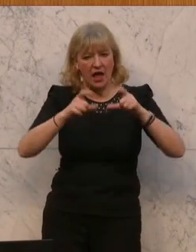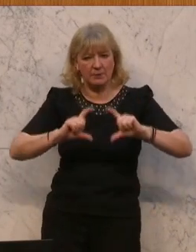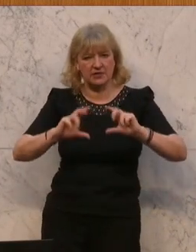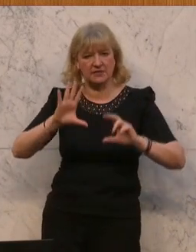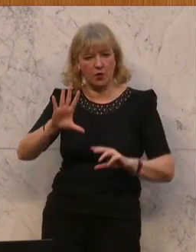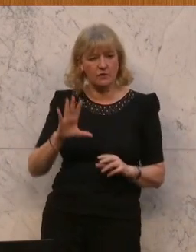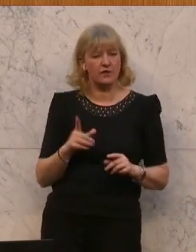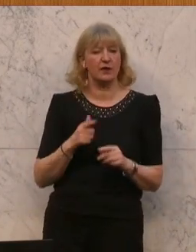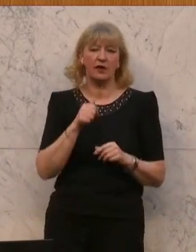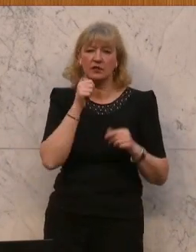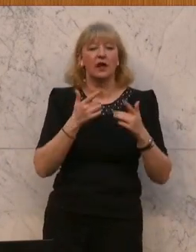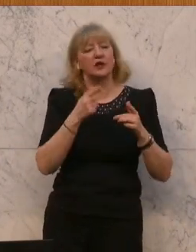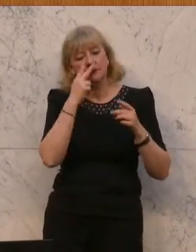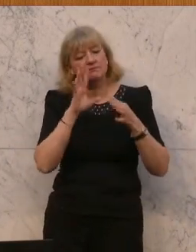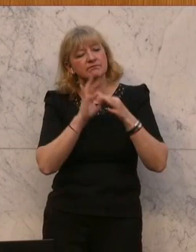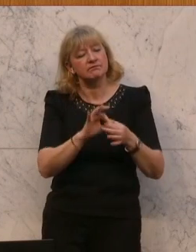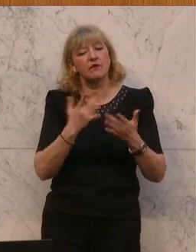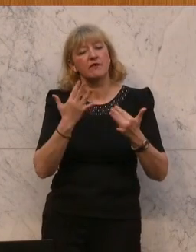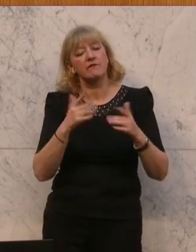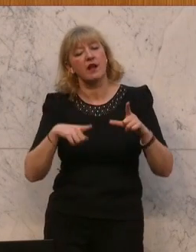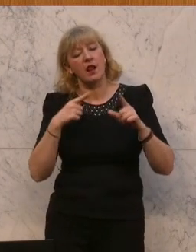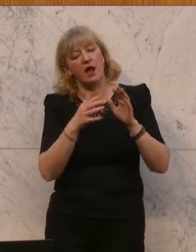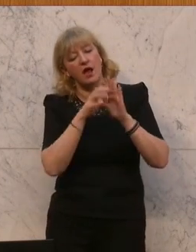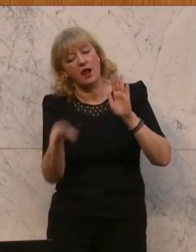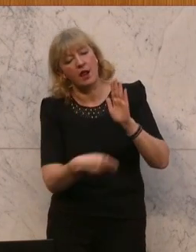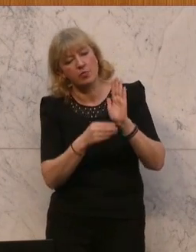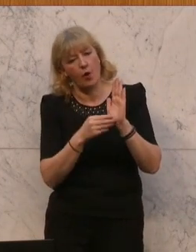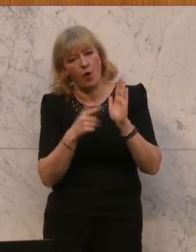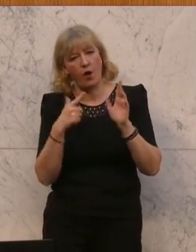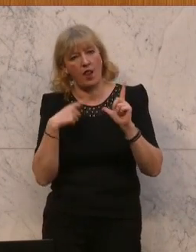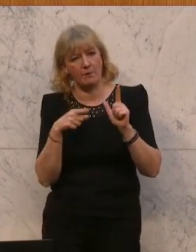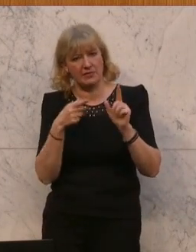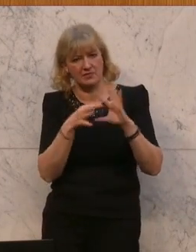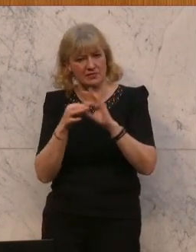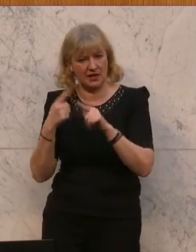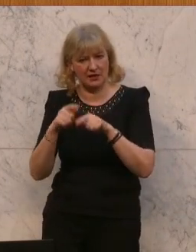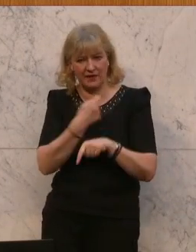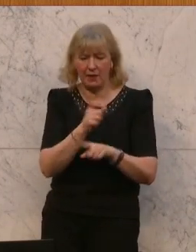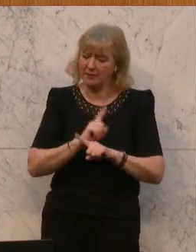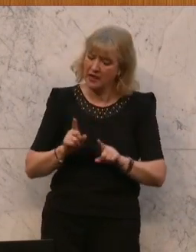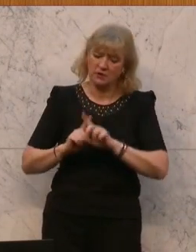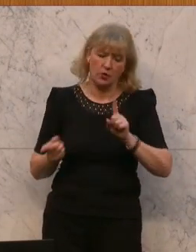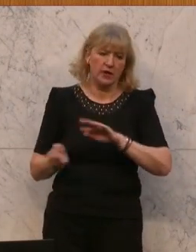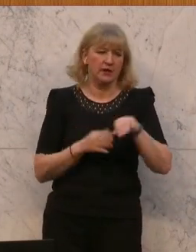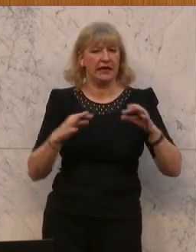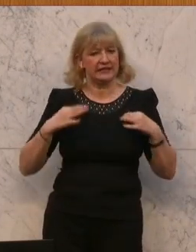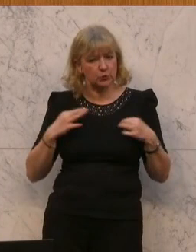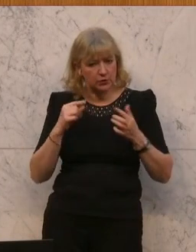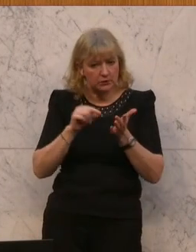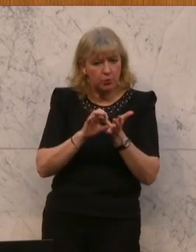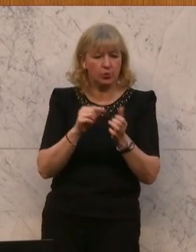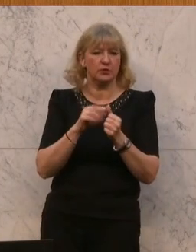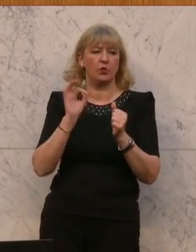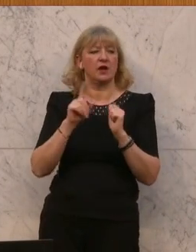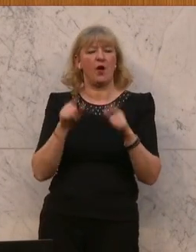nur die Wahrscheinlichkeit der Lebenserwartung einberechnet in die Kreditvergabe, sondern eben auch Faktoren wie Gesundheit und anderes, aber auch den